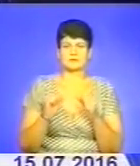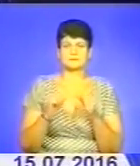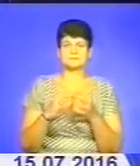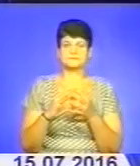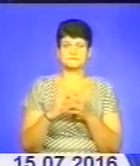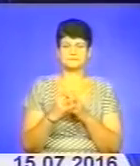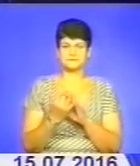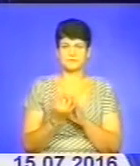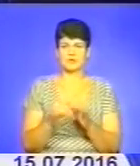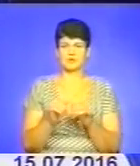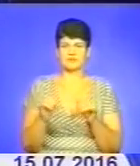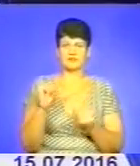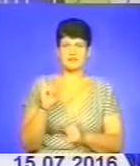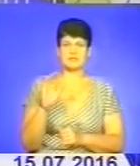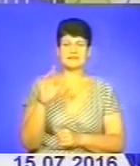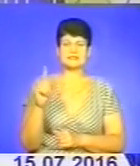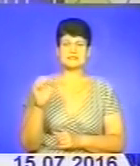розвитку Іван Заболотний.